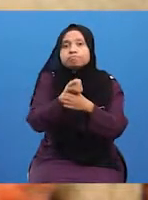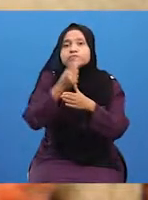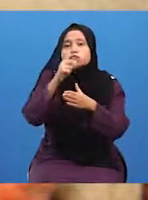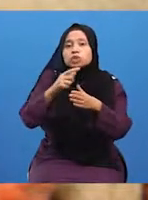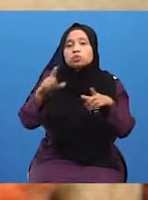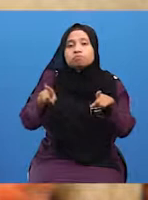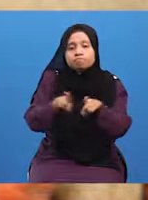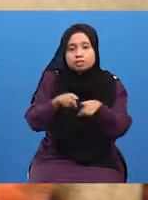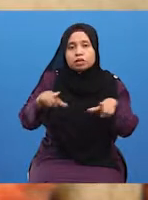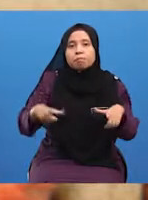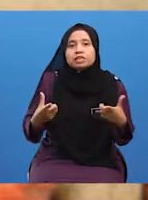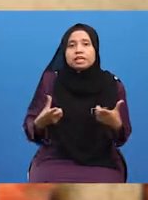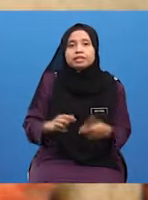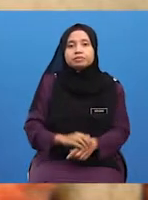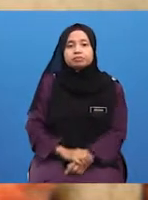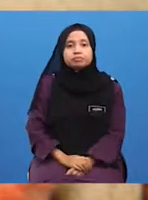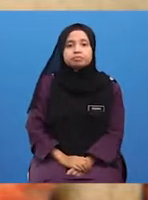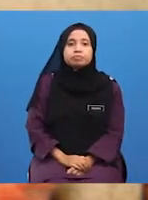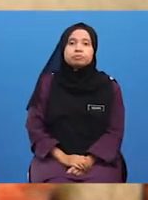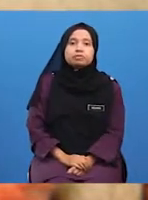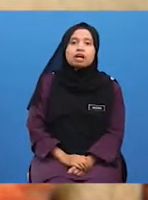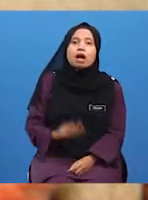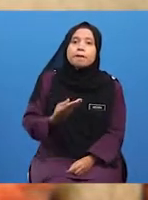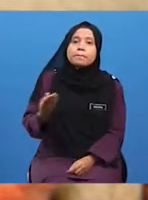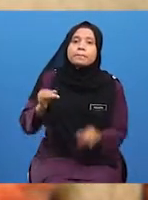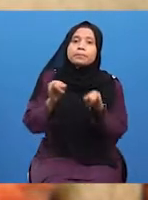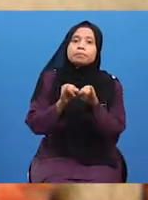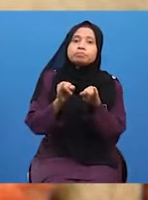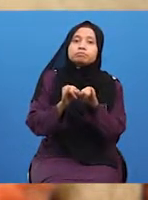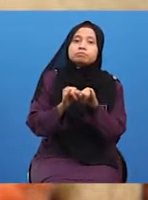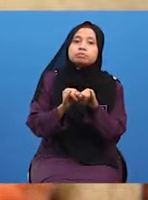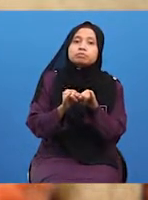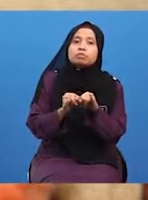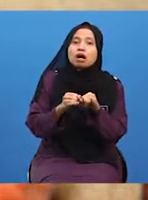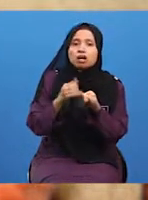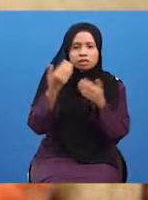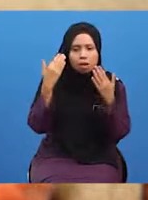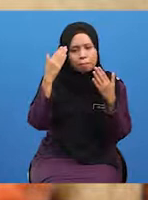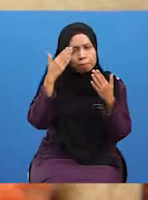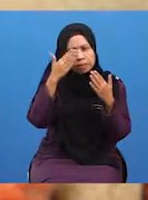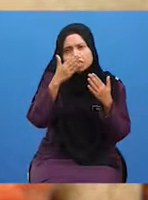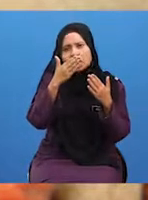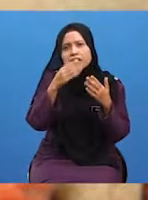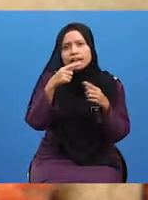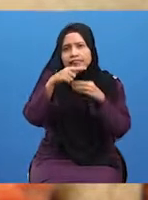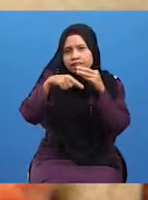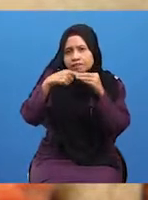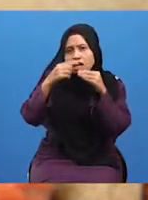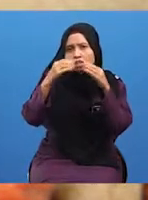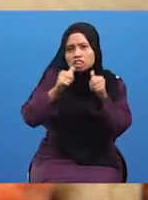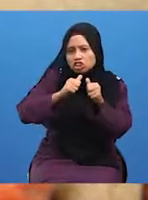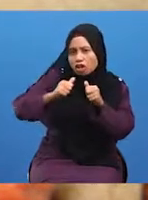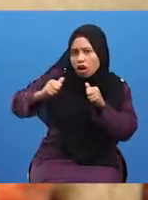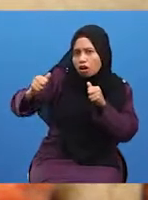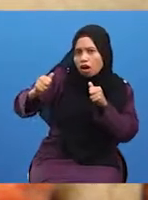lain. beliau juga mengemukakan pandangan tentang jarak